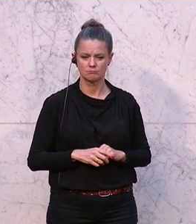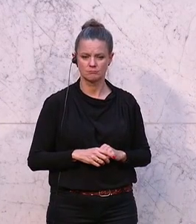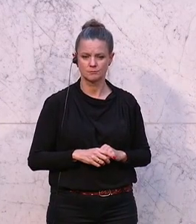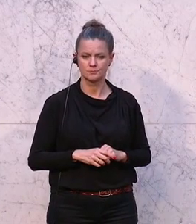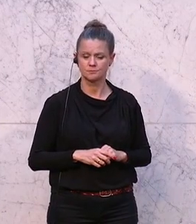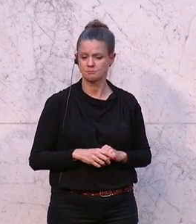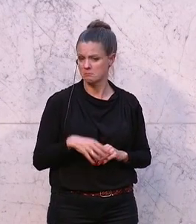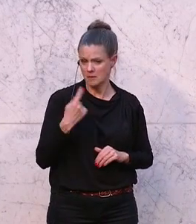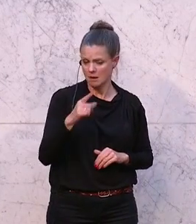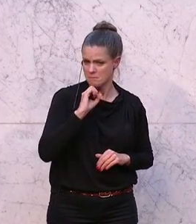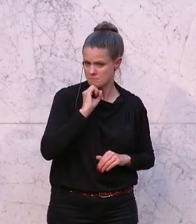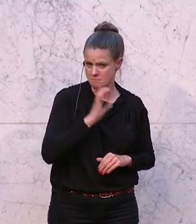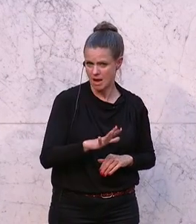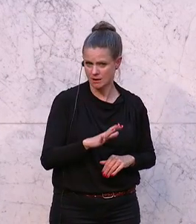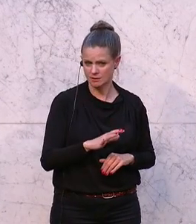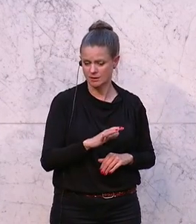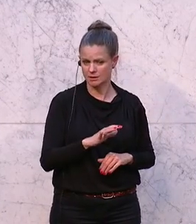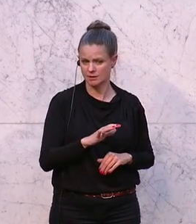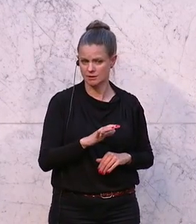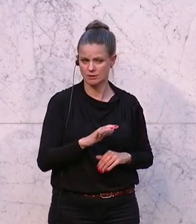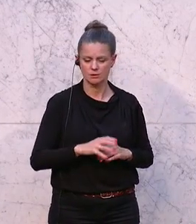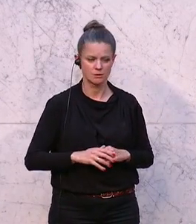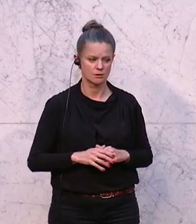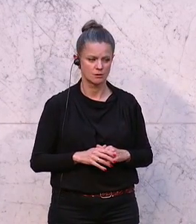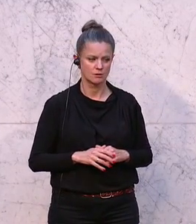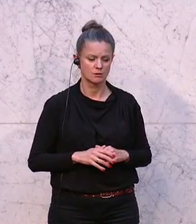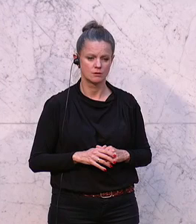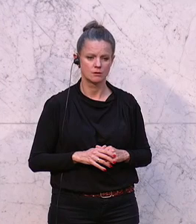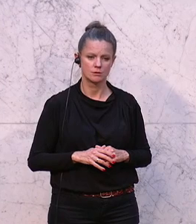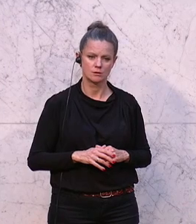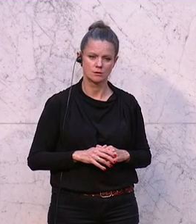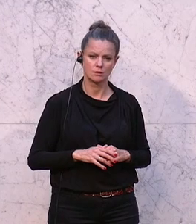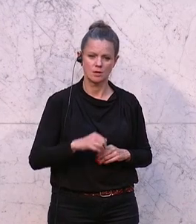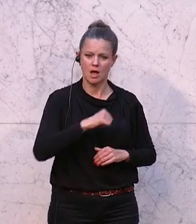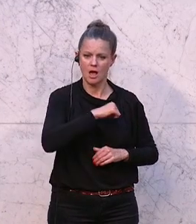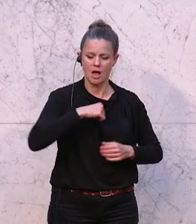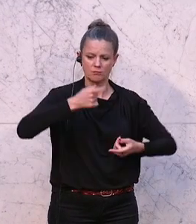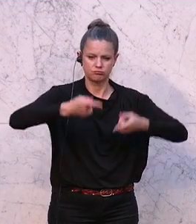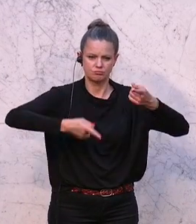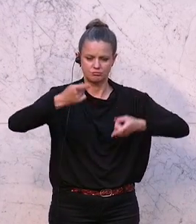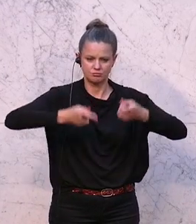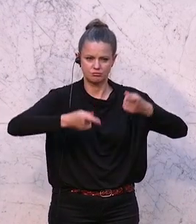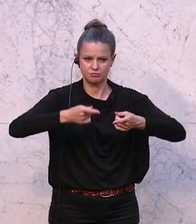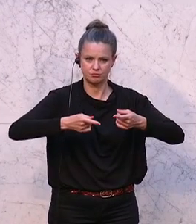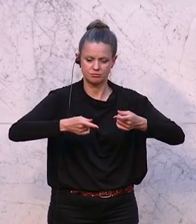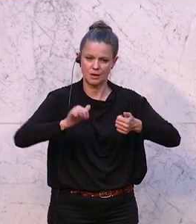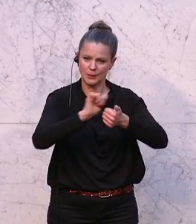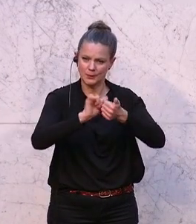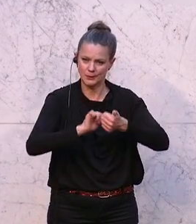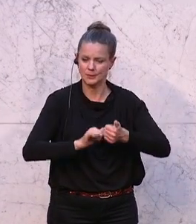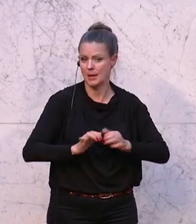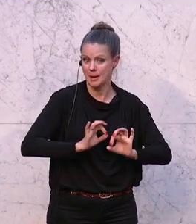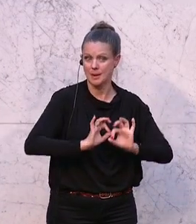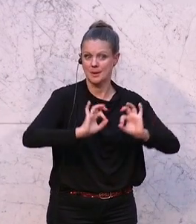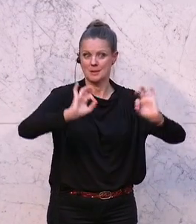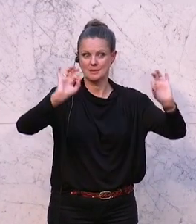möchten, dass wir uns dagegen setzen, dass die Autokratien hier vor der Mann gebracht werden, sondern dass